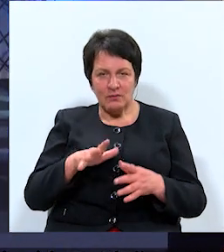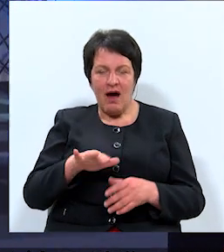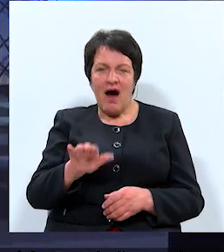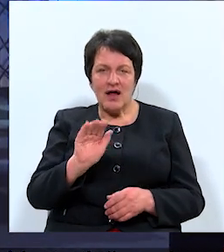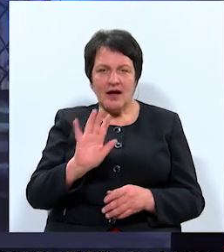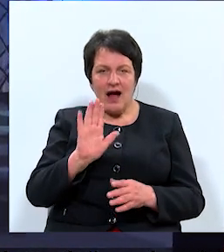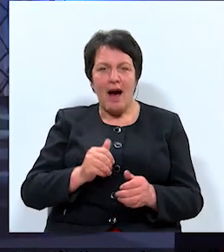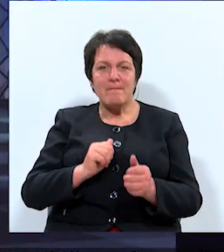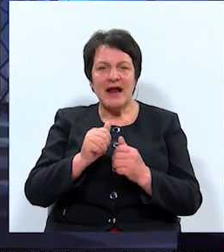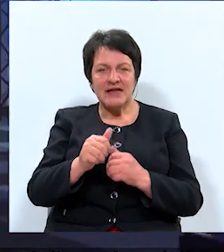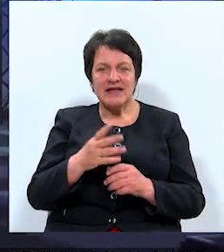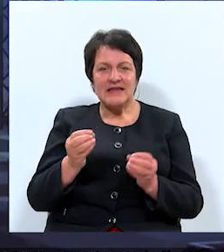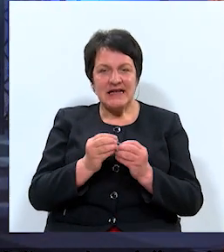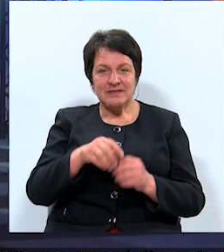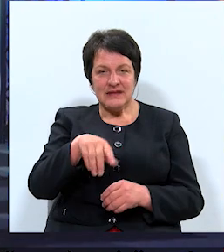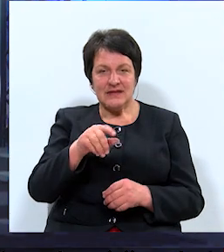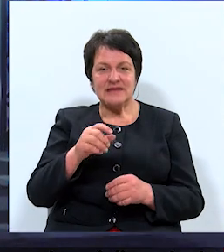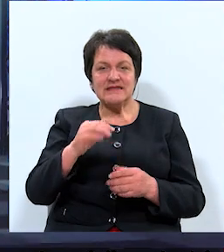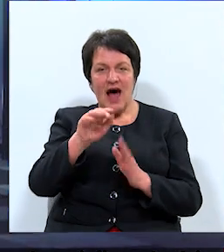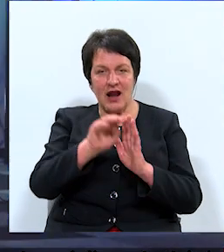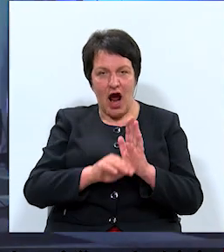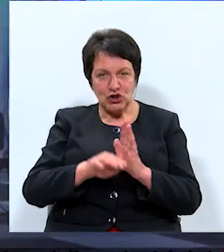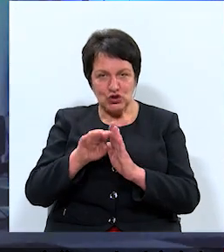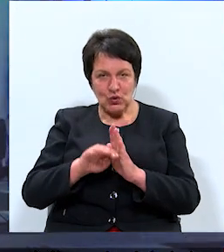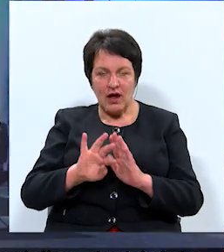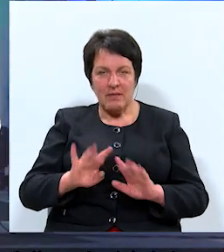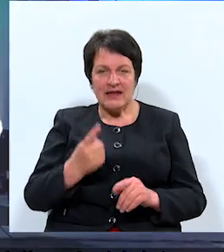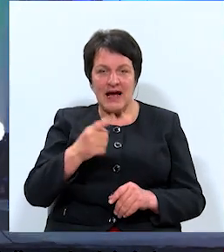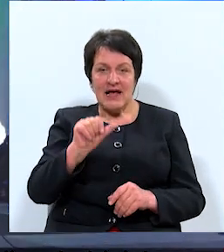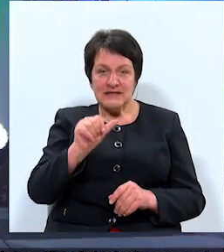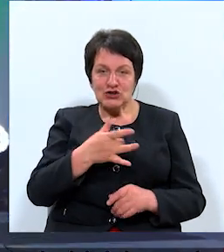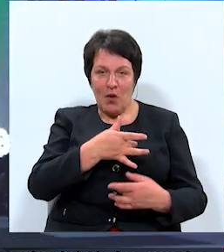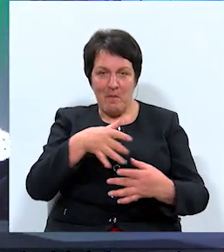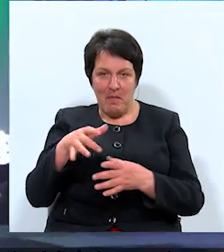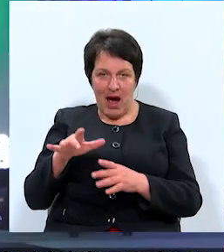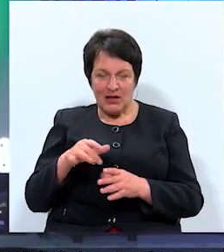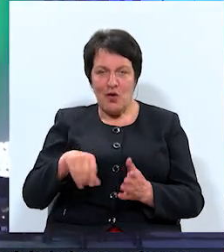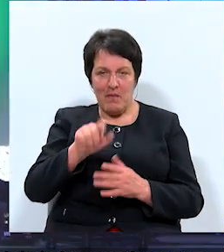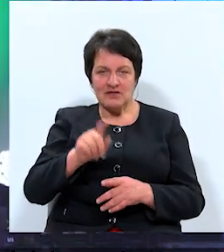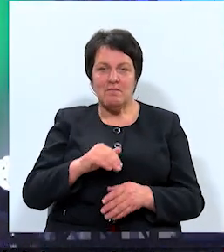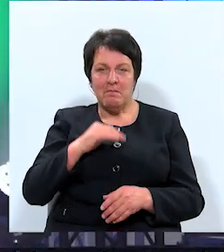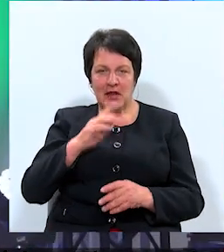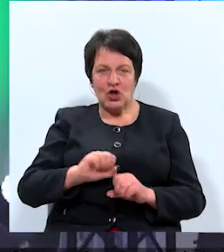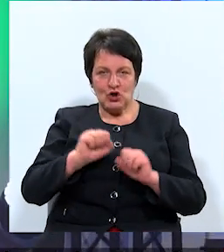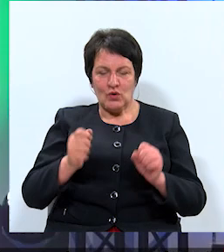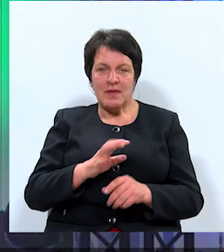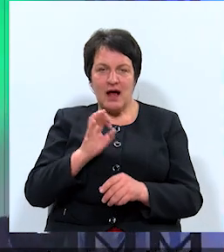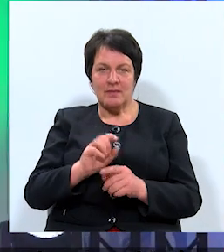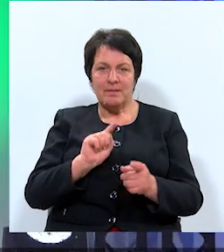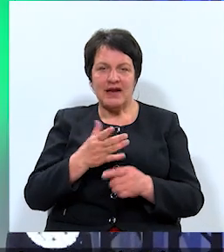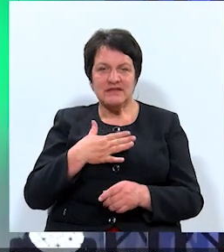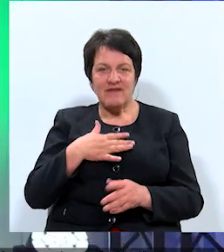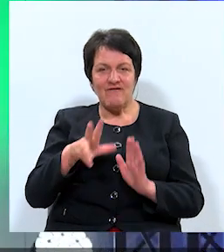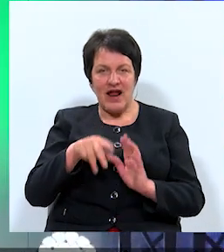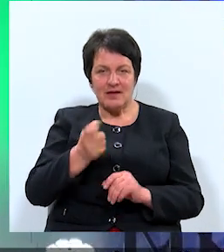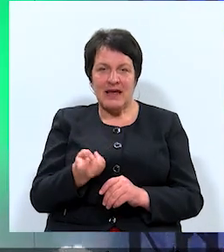pretendē desmit sarakstu, bet tikai sešu pārstāvjiem pietika drosmes un atbildības pret saviem